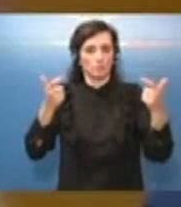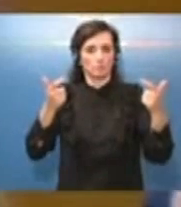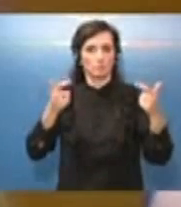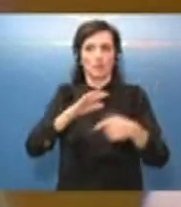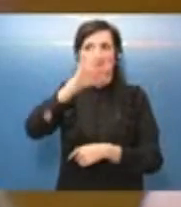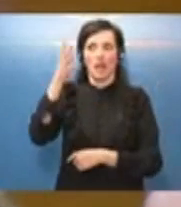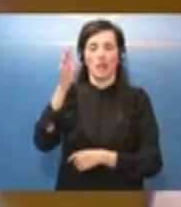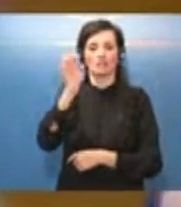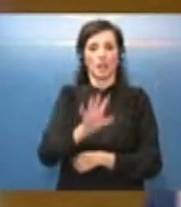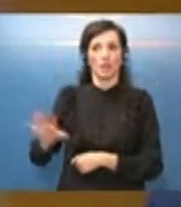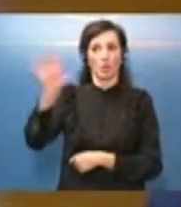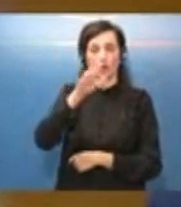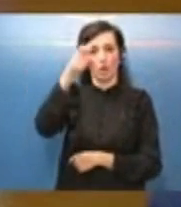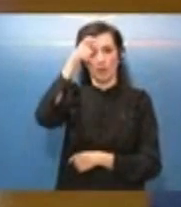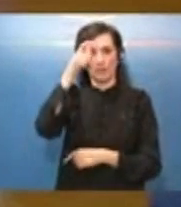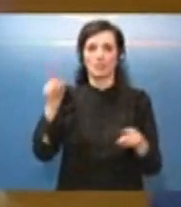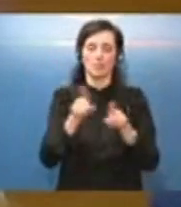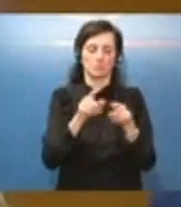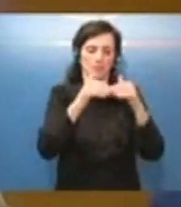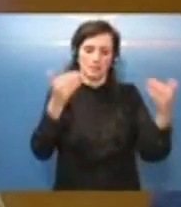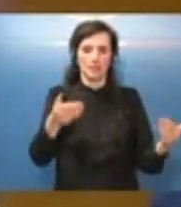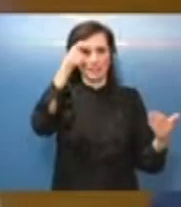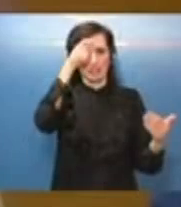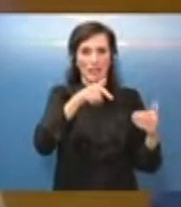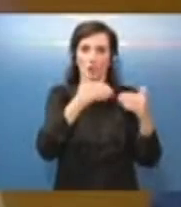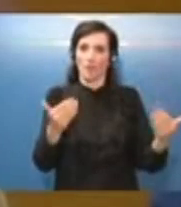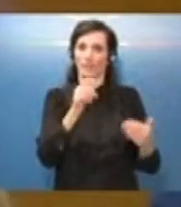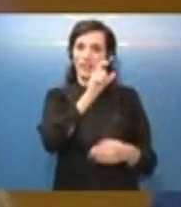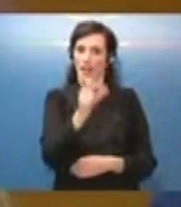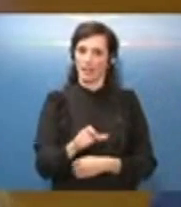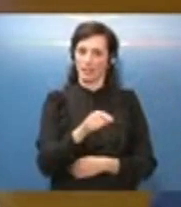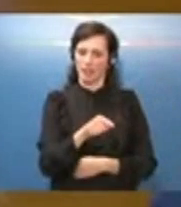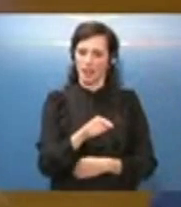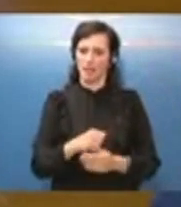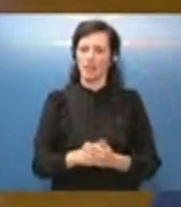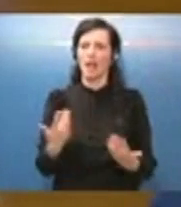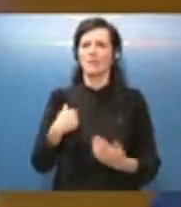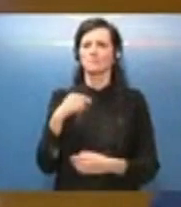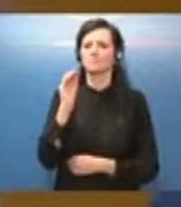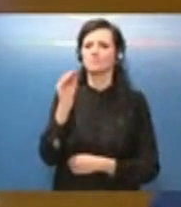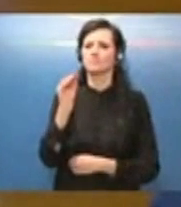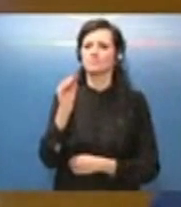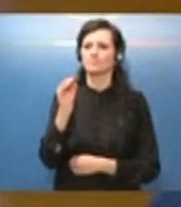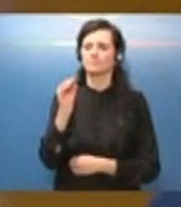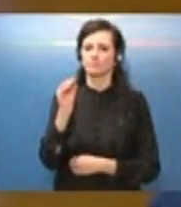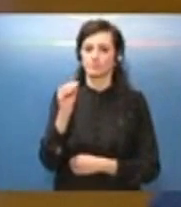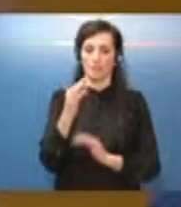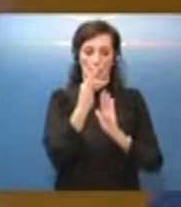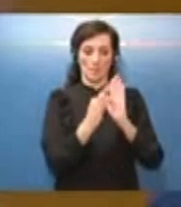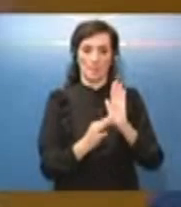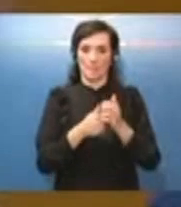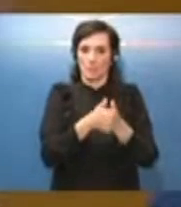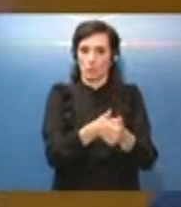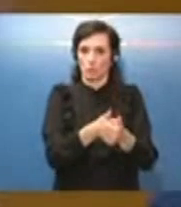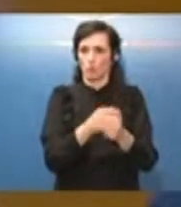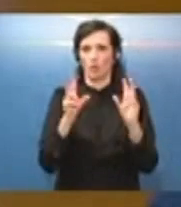e anche in paesi che confinano con l'Italia. Volevo chiedervi come si conciliano queste nuove misure sul Green